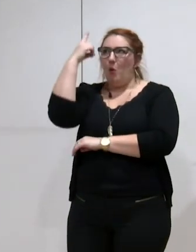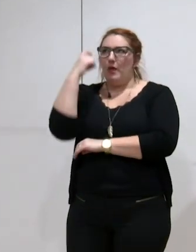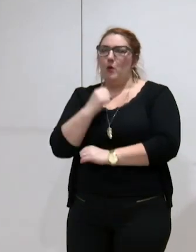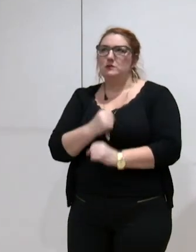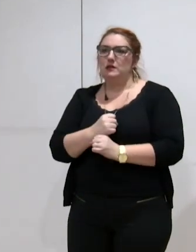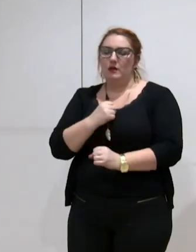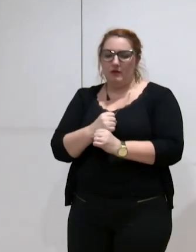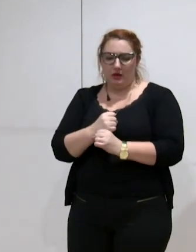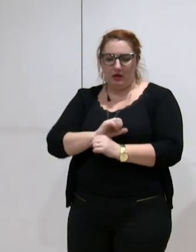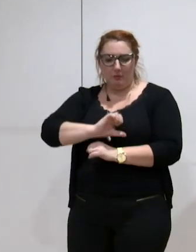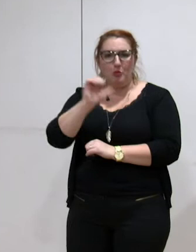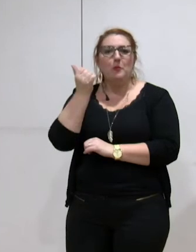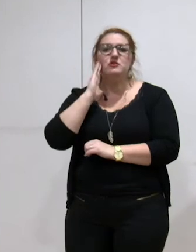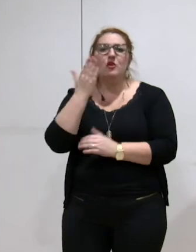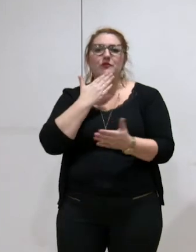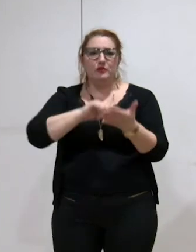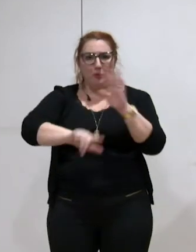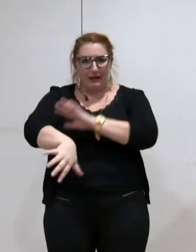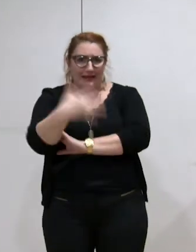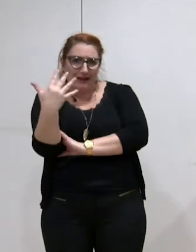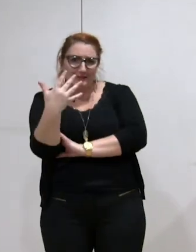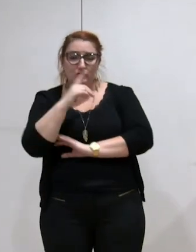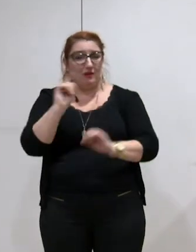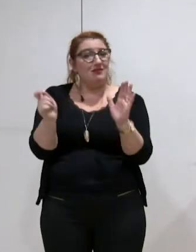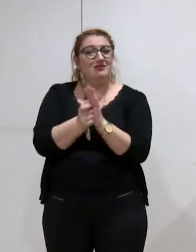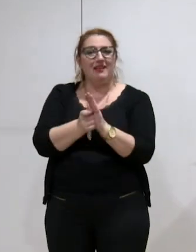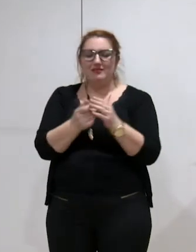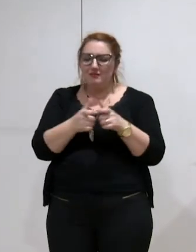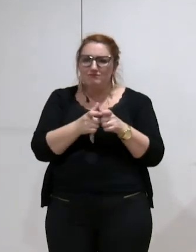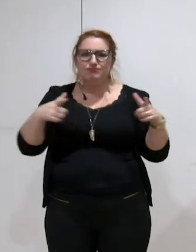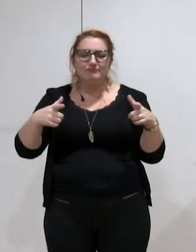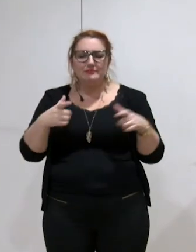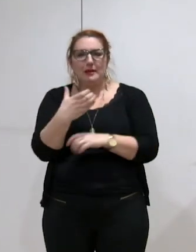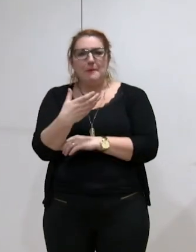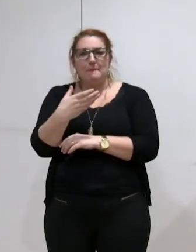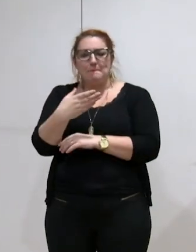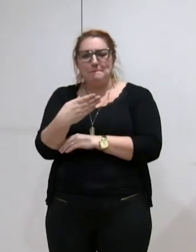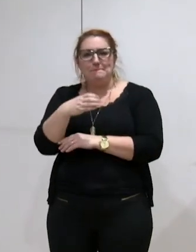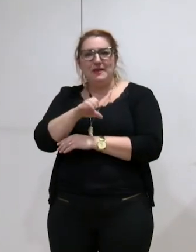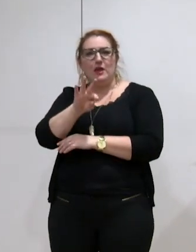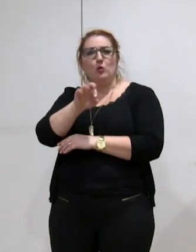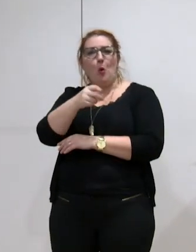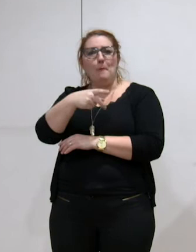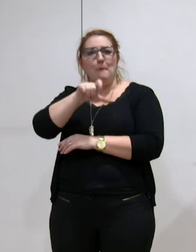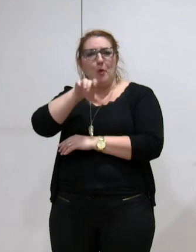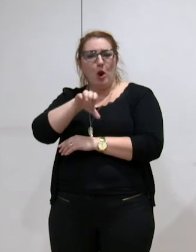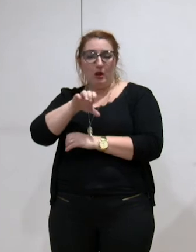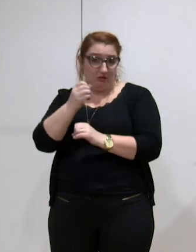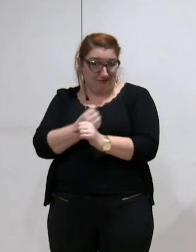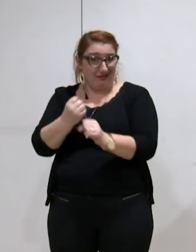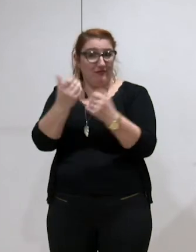le 1er janvier 2015, quand la métropole a été constituée. Entre février et novembre 2015,